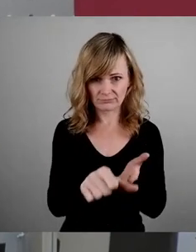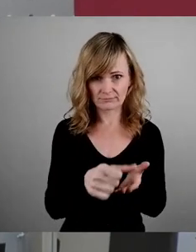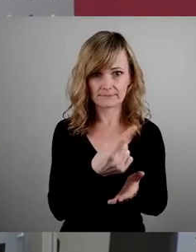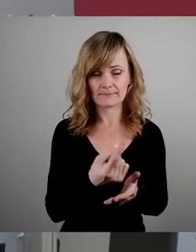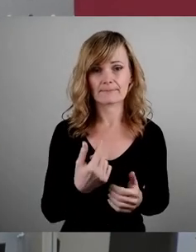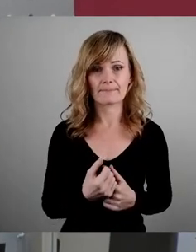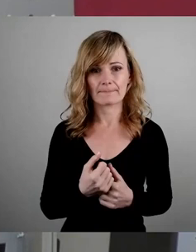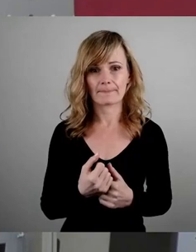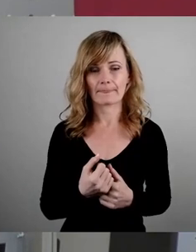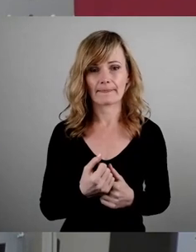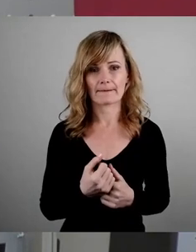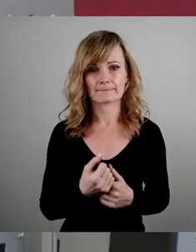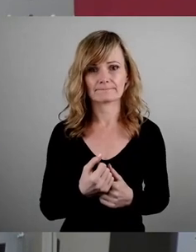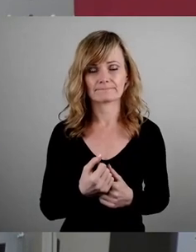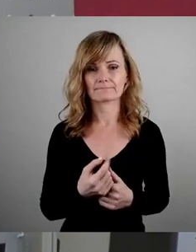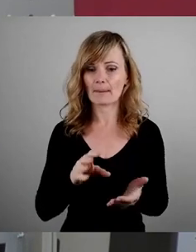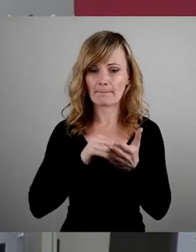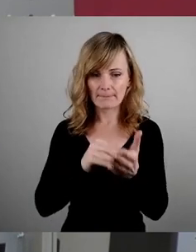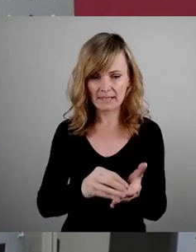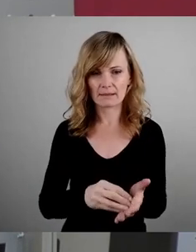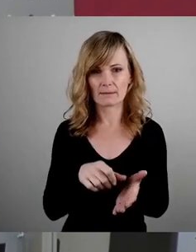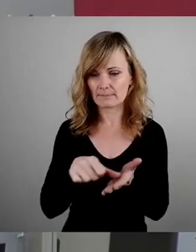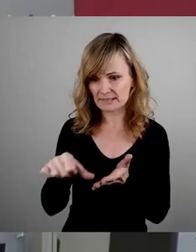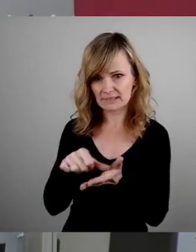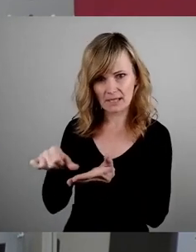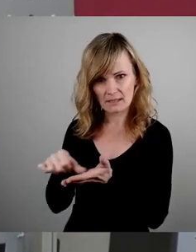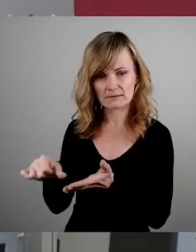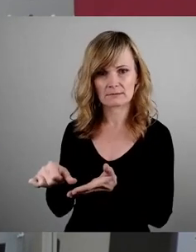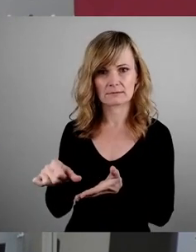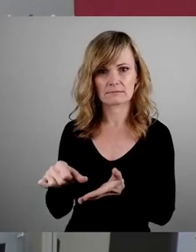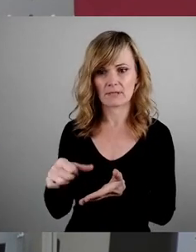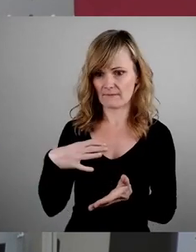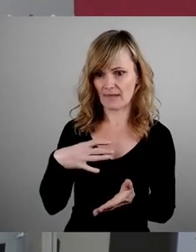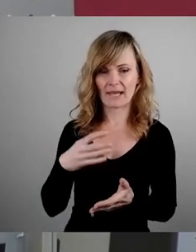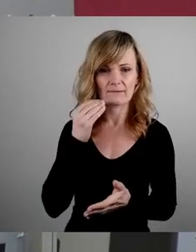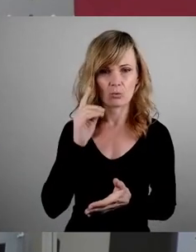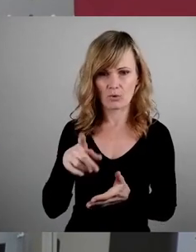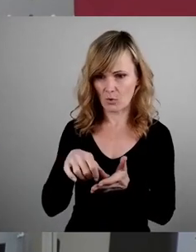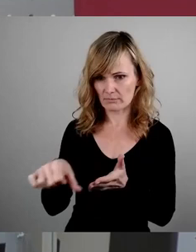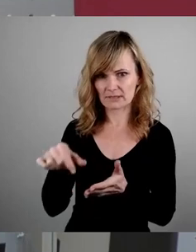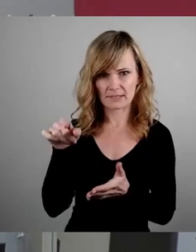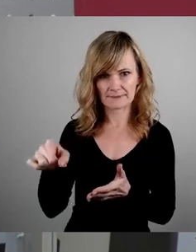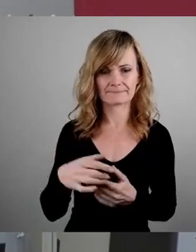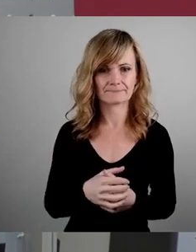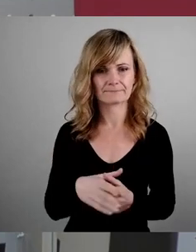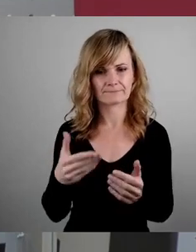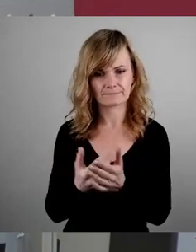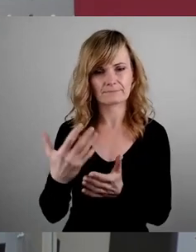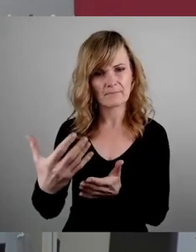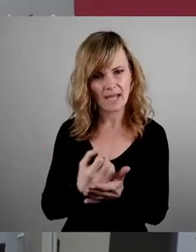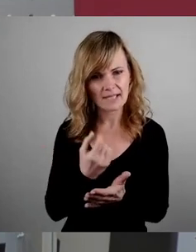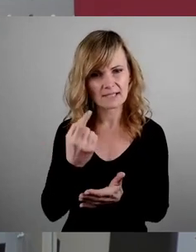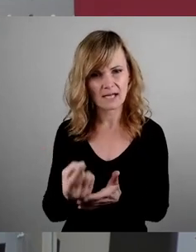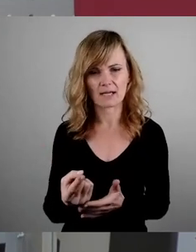Die führen Mieten ab, auch in den Ferienwohnungen. Und diese Einnahmen beschneiden Sie hier ganz